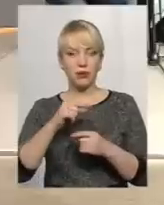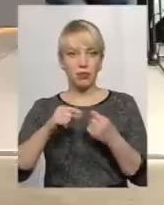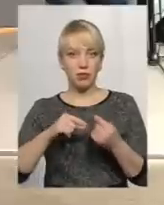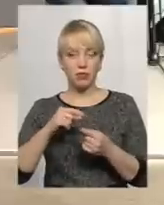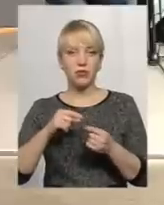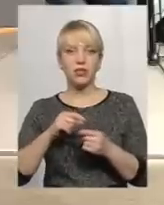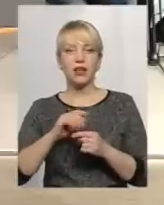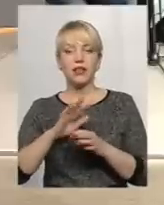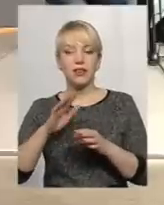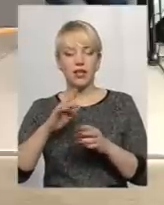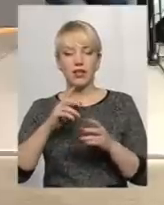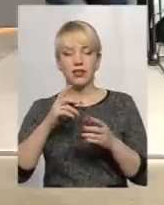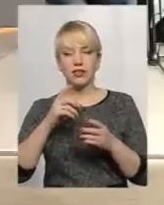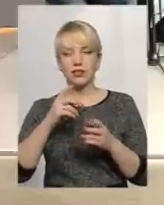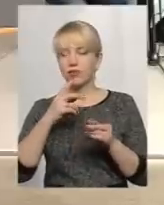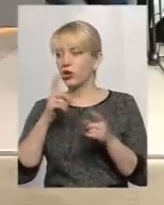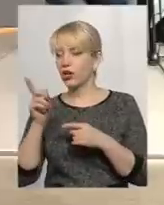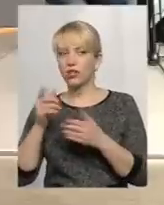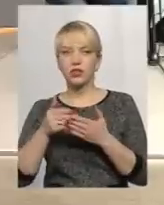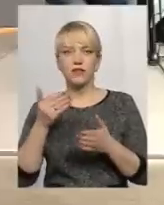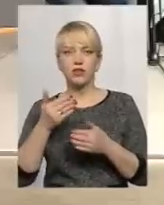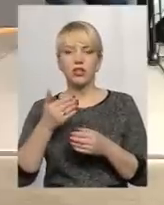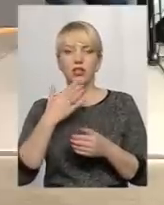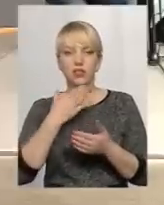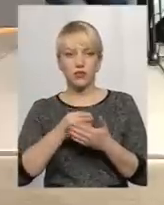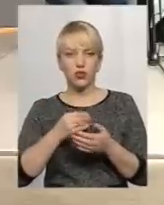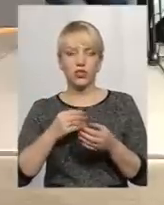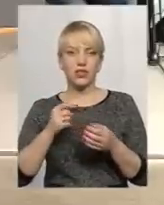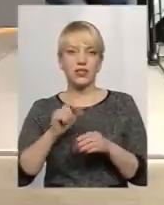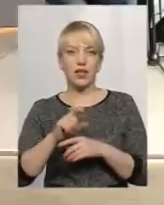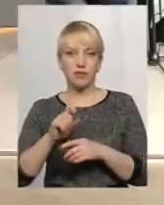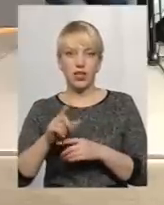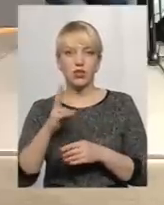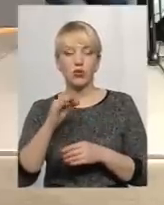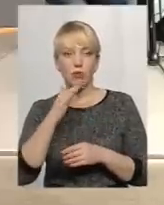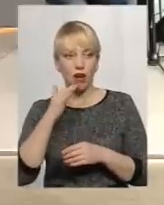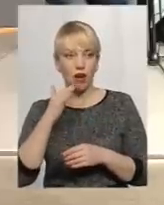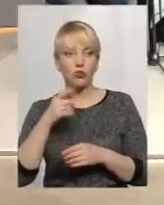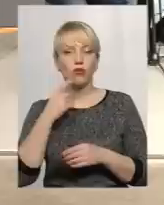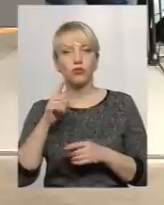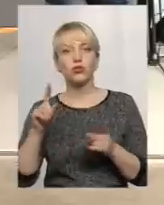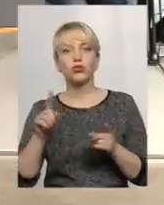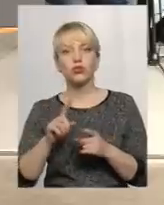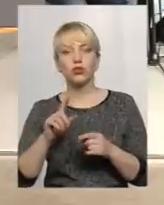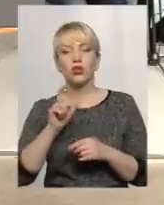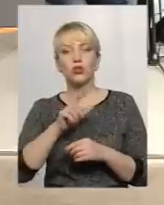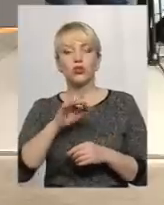їх від основних завдань. Інший бік ми далі в тому, що чимало людей, користуючись